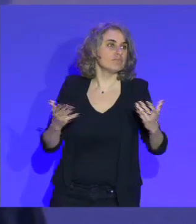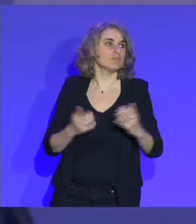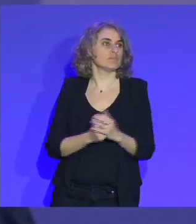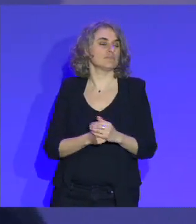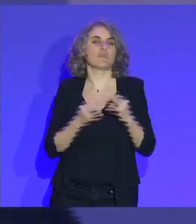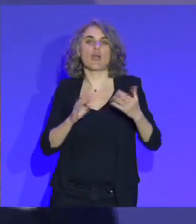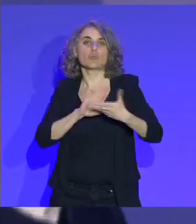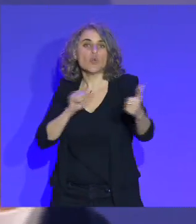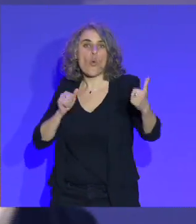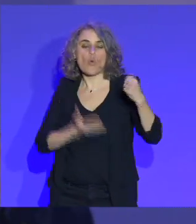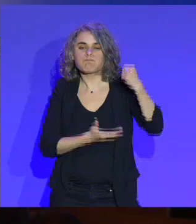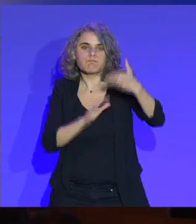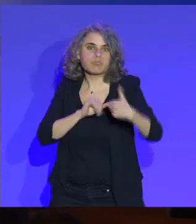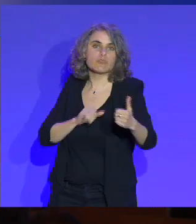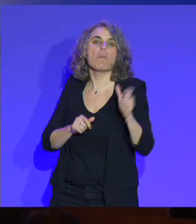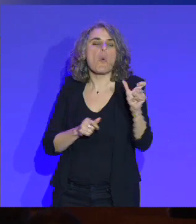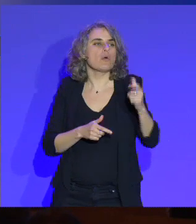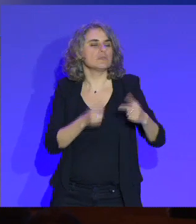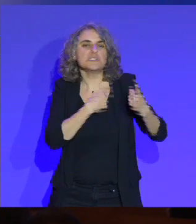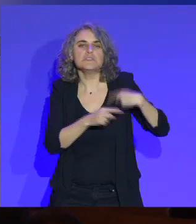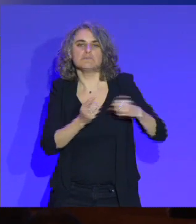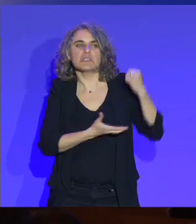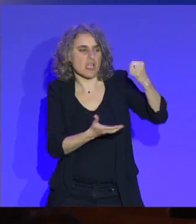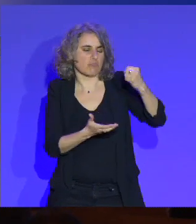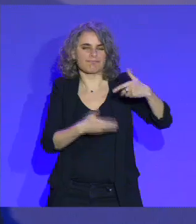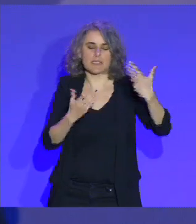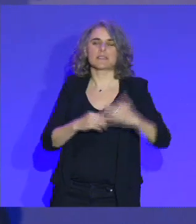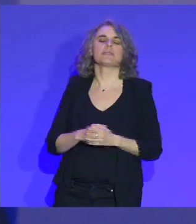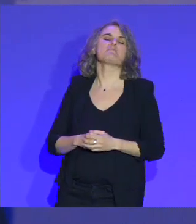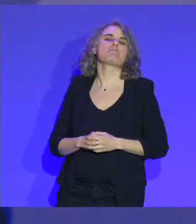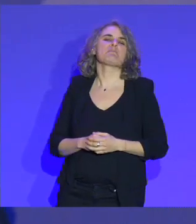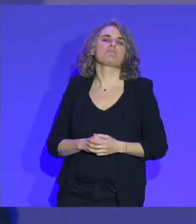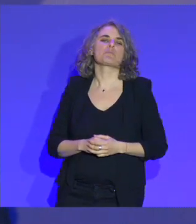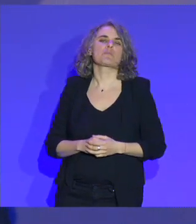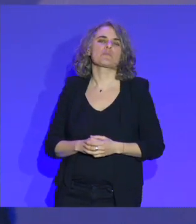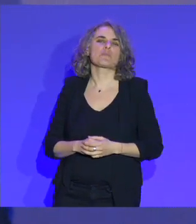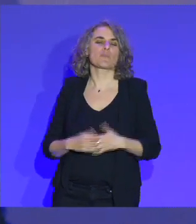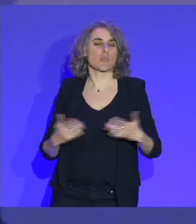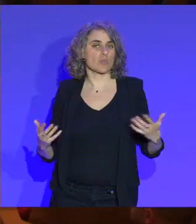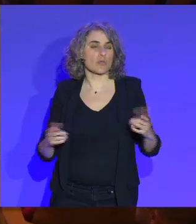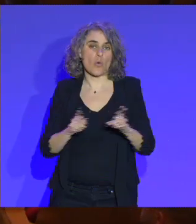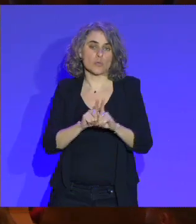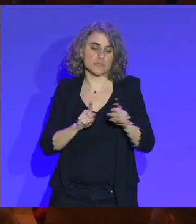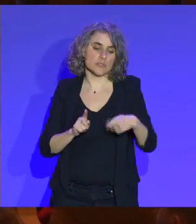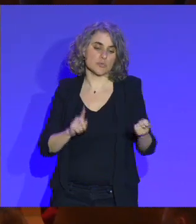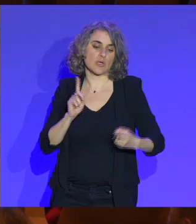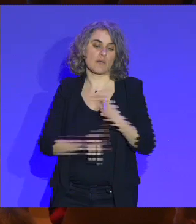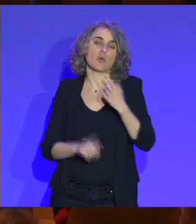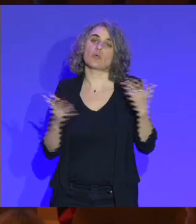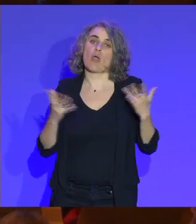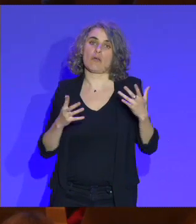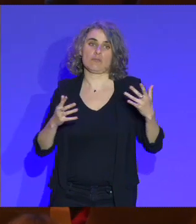de la transmission. On va trouver le mot d'ici la fin. On va trouver. Et puis,'est évidemment la question